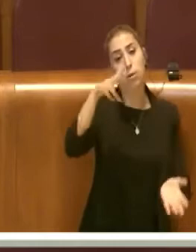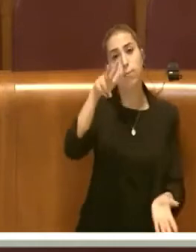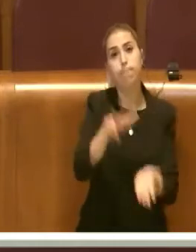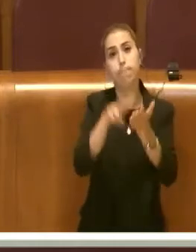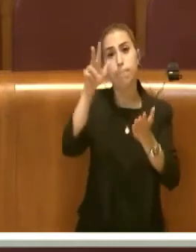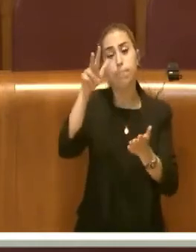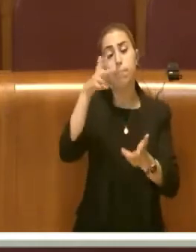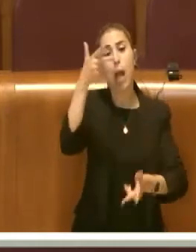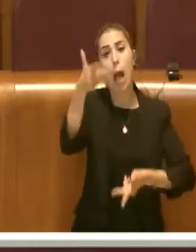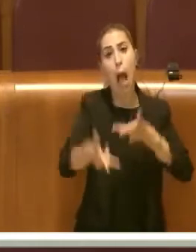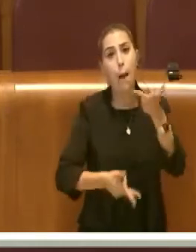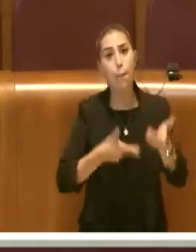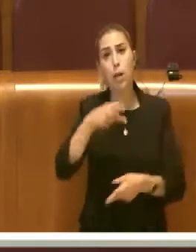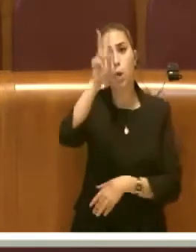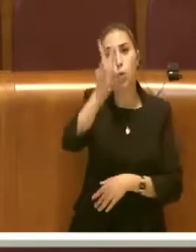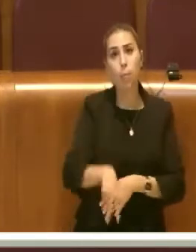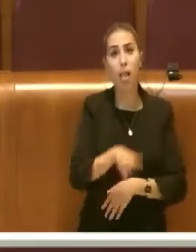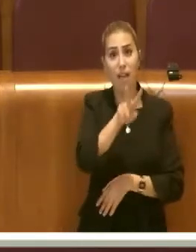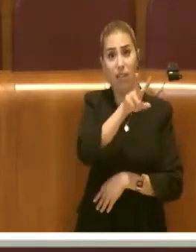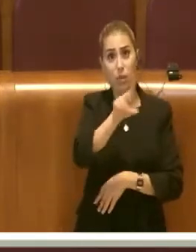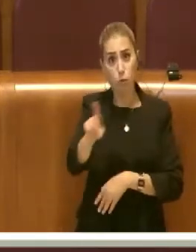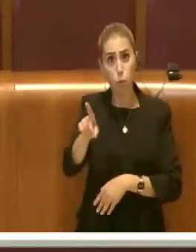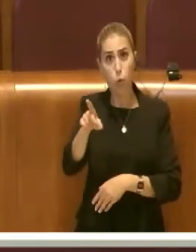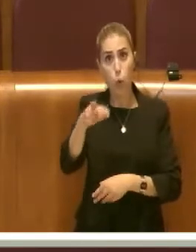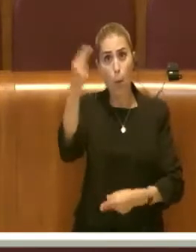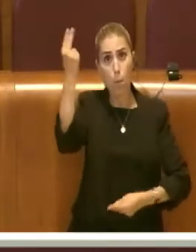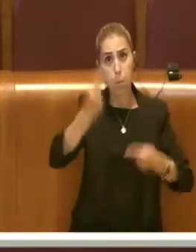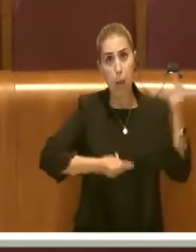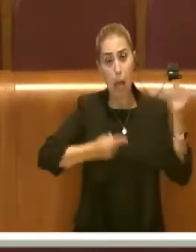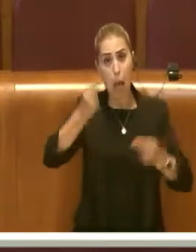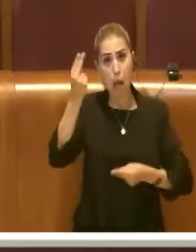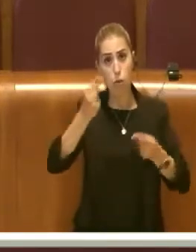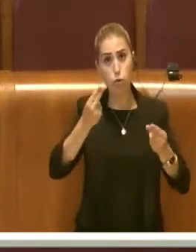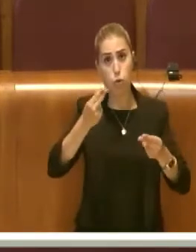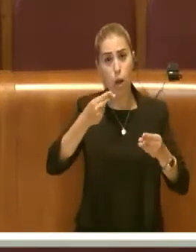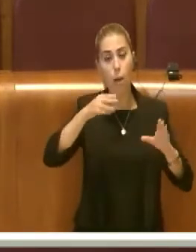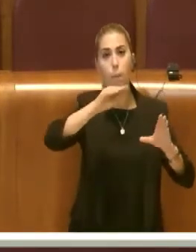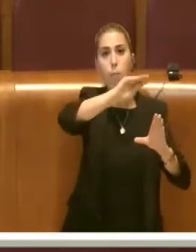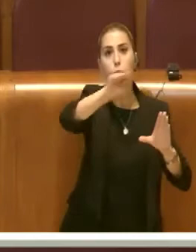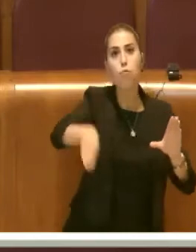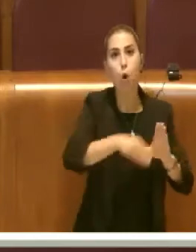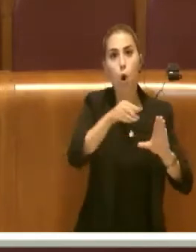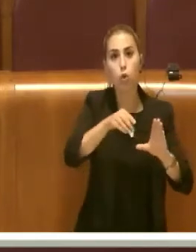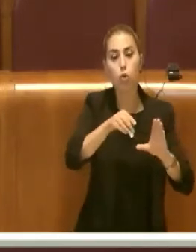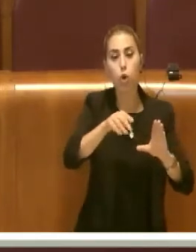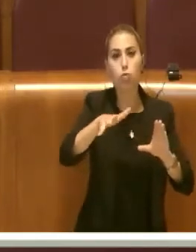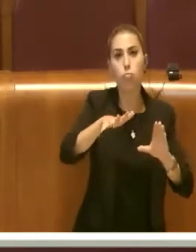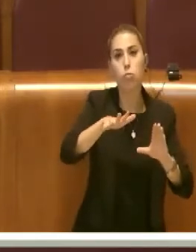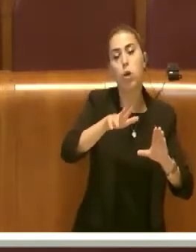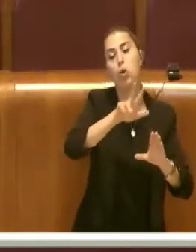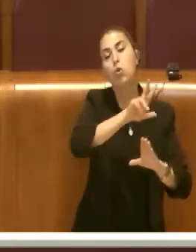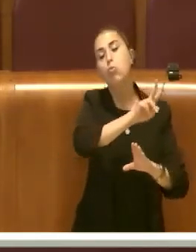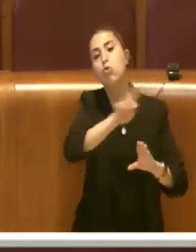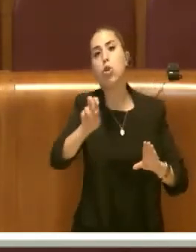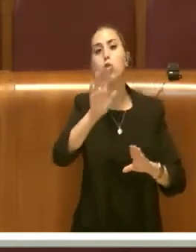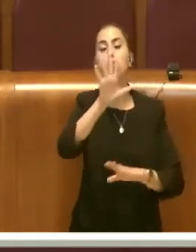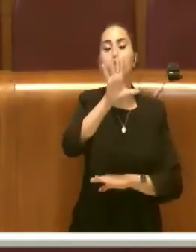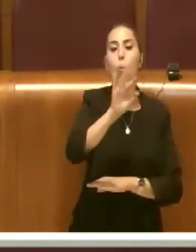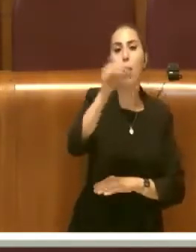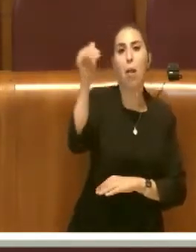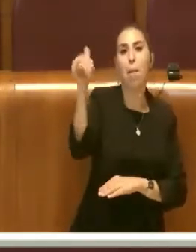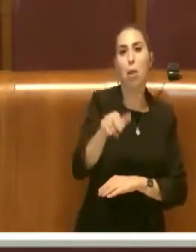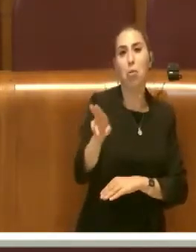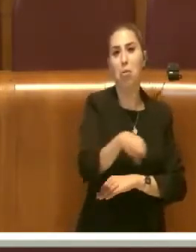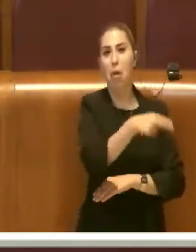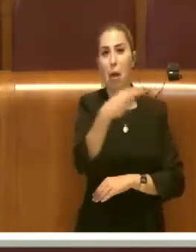2021 i bilanci e il buco che abbiamo trovato è intorno ai 250 milioni di euro.